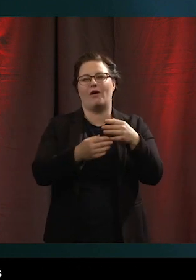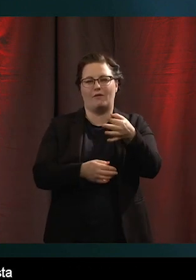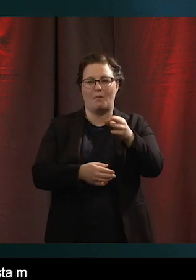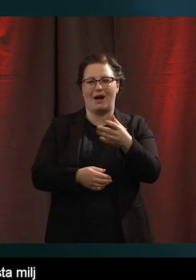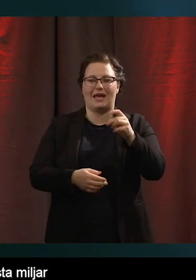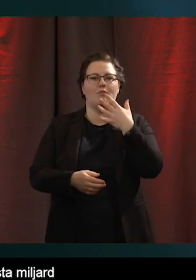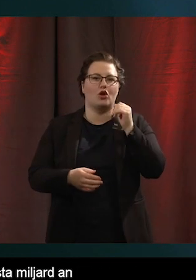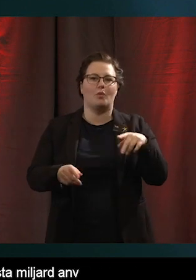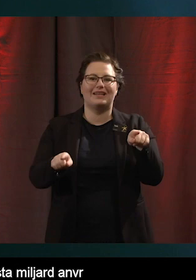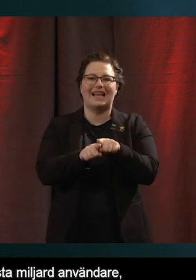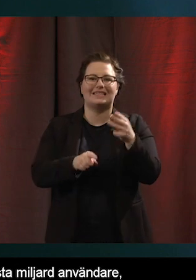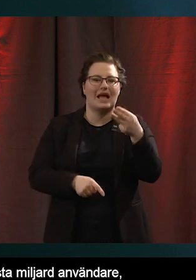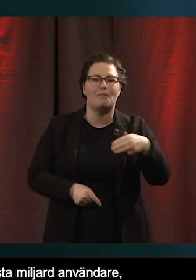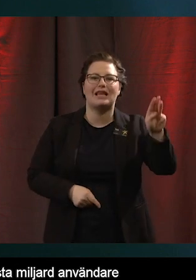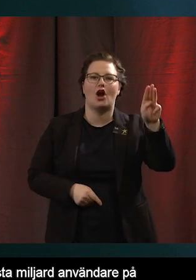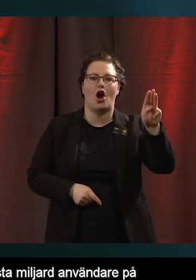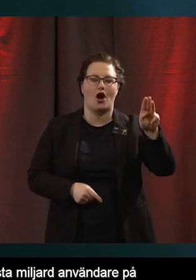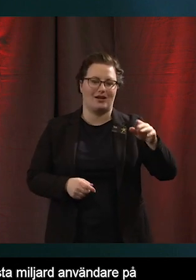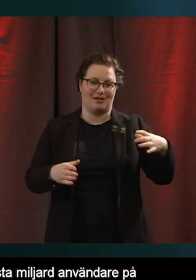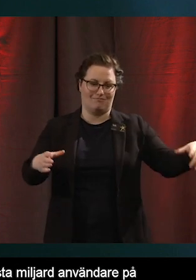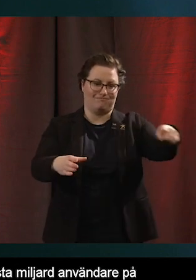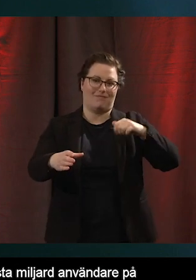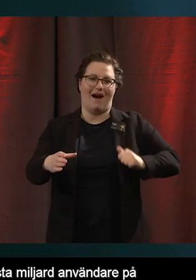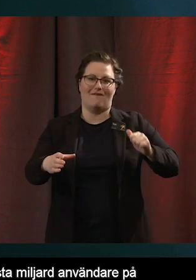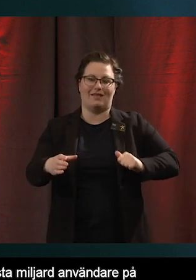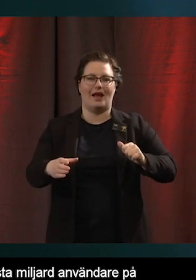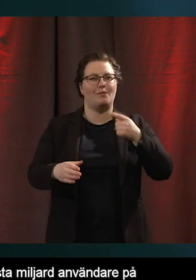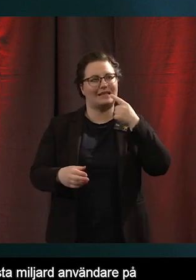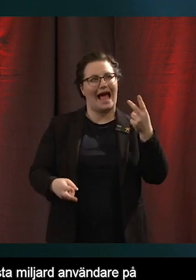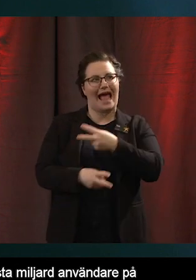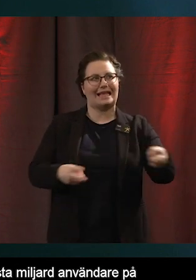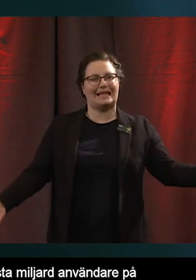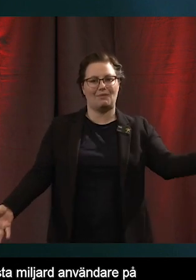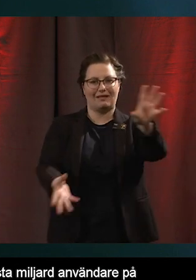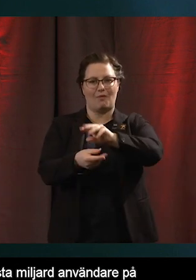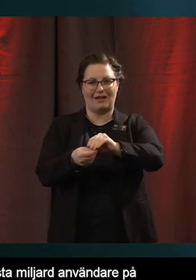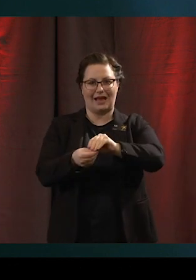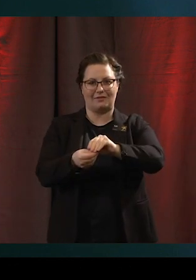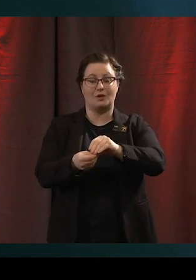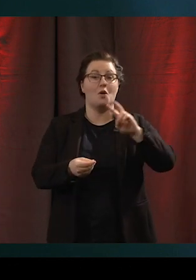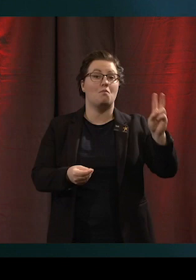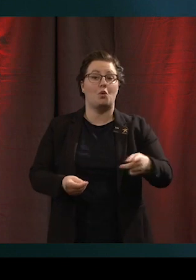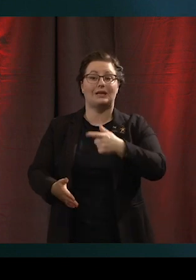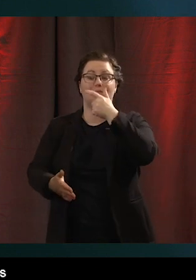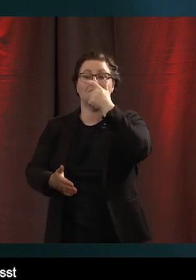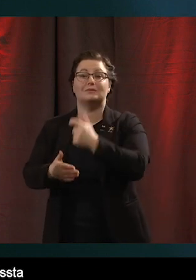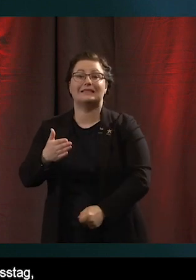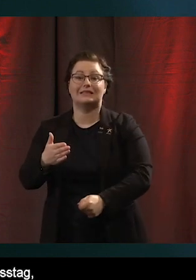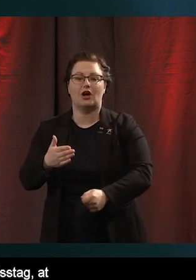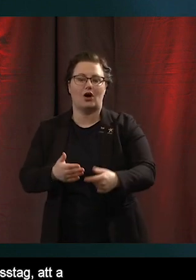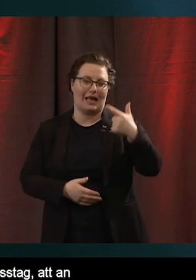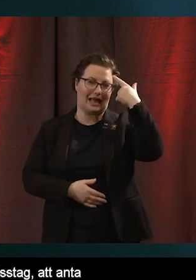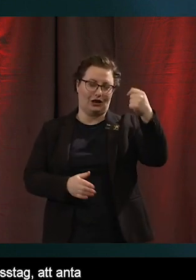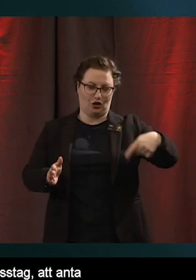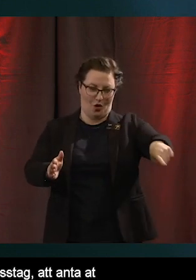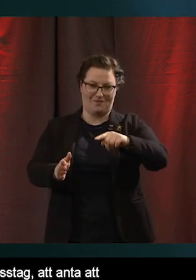på internet. Lite extremt sammanfattat kan man säga att det är både ett misstag att anta att denna